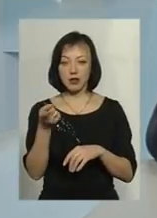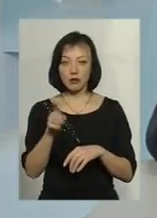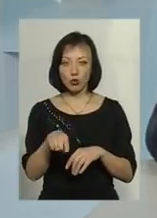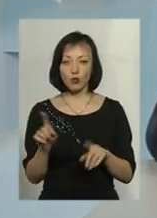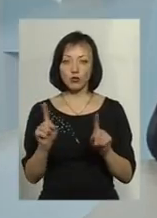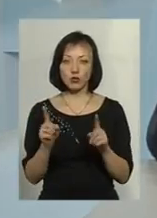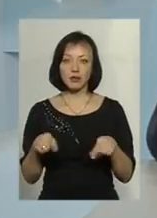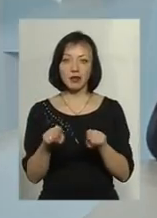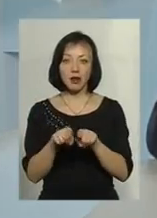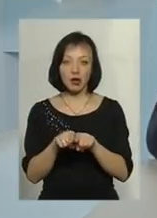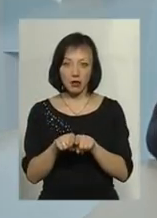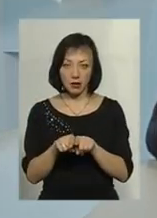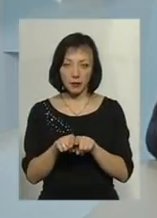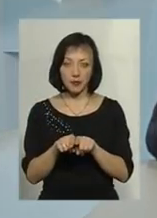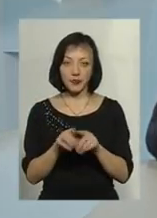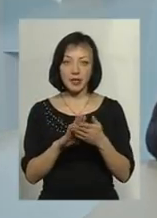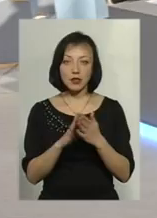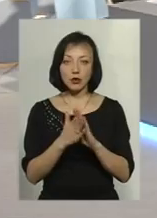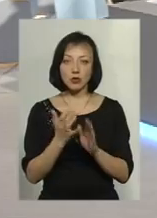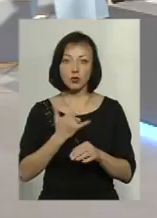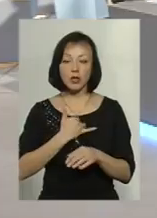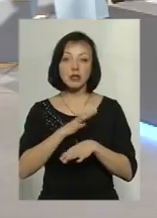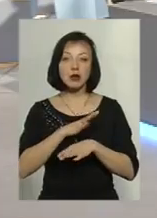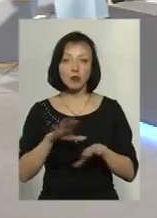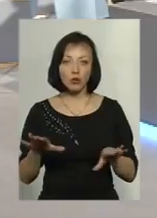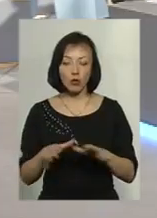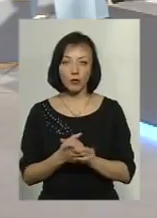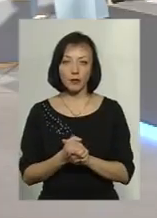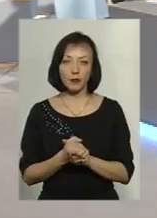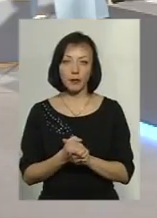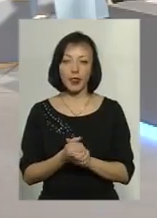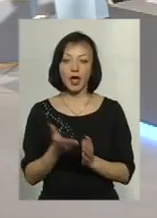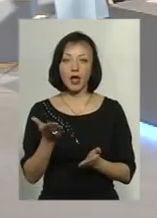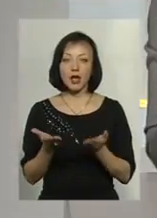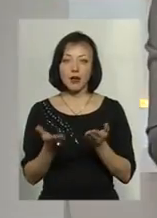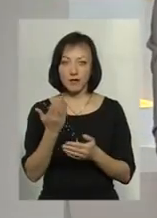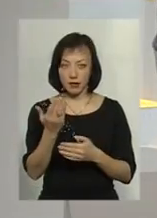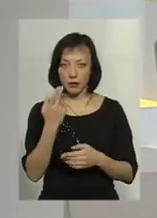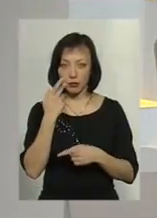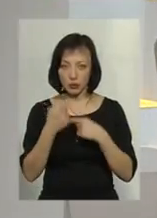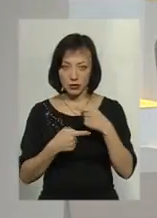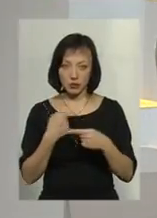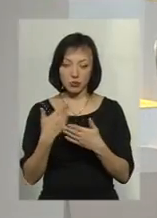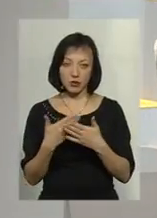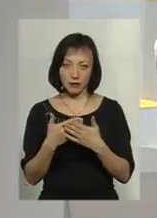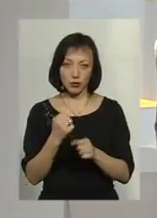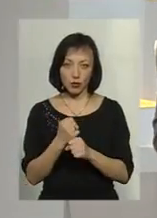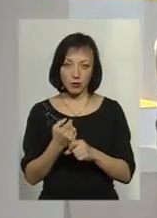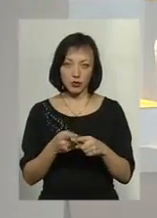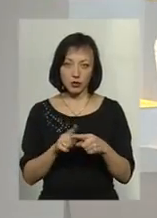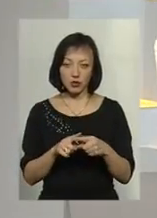щоб таких ситуацій в нас не було. Ви ж постійно здавалося б робити